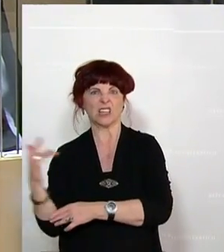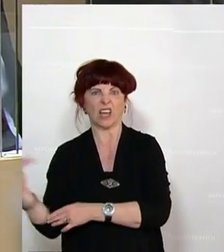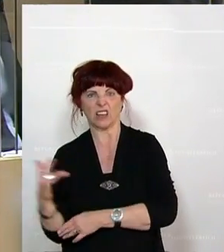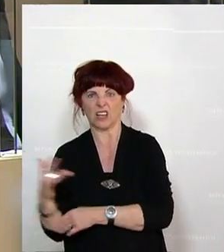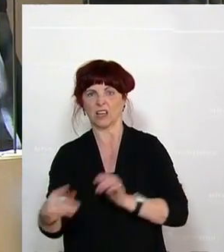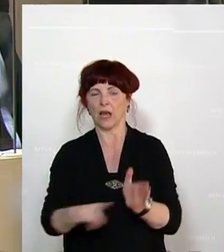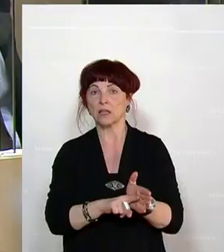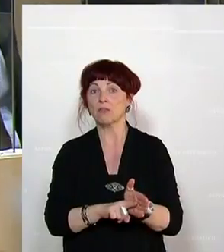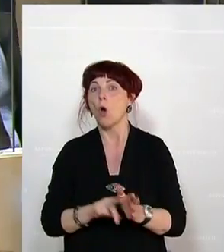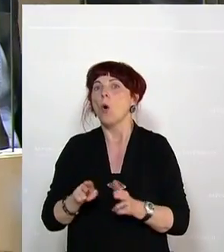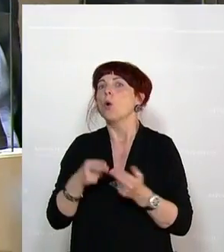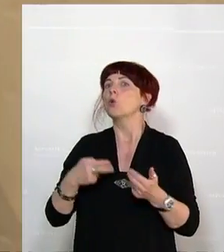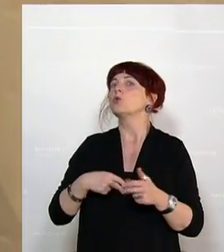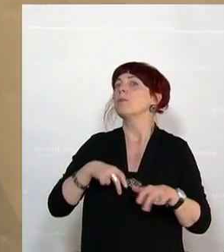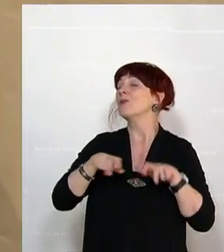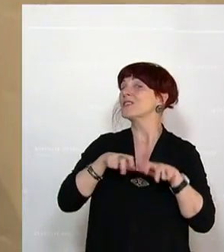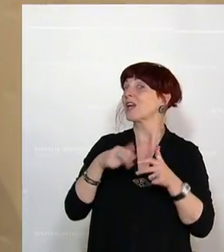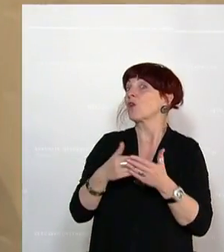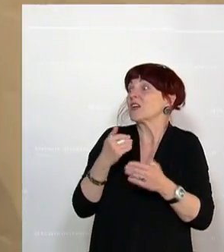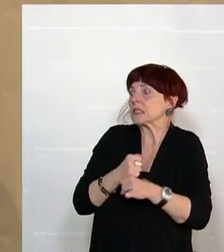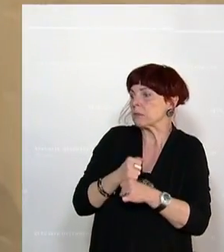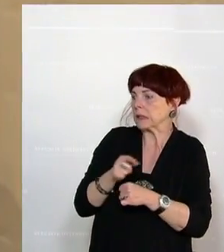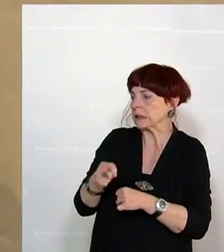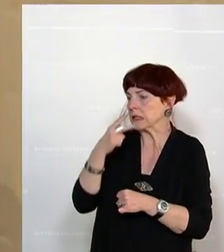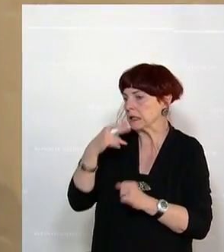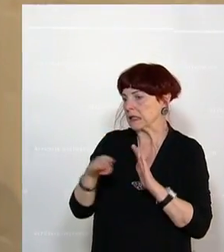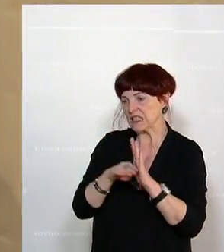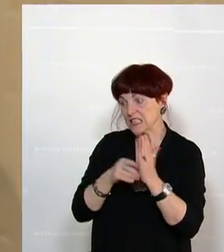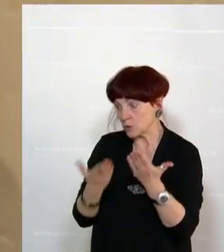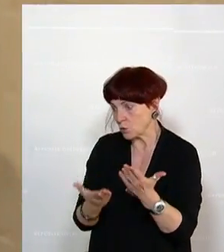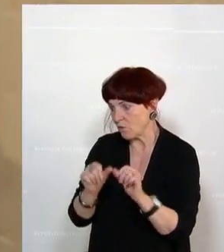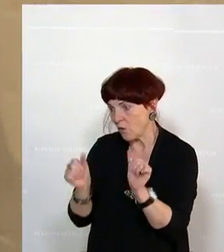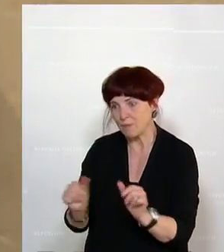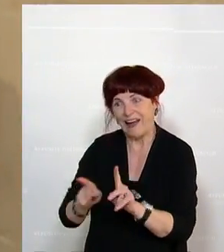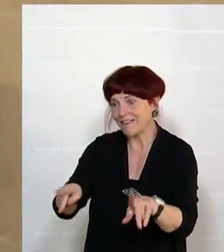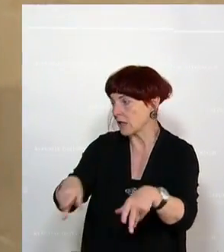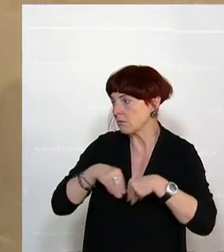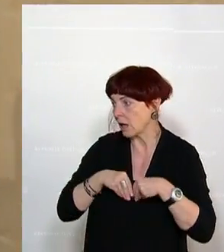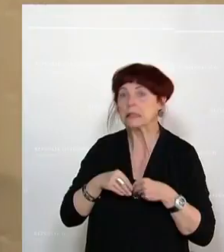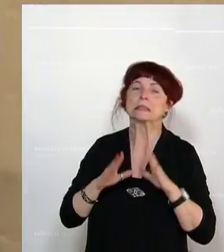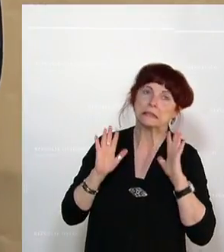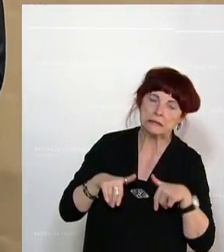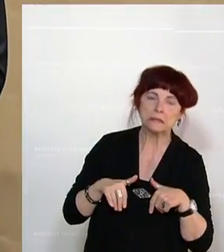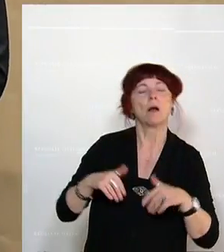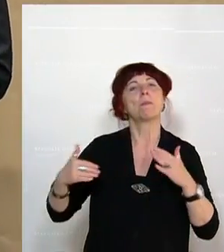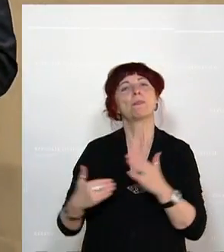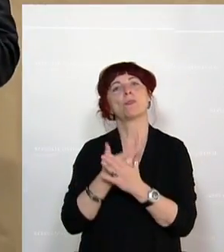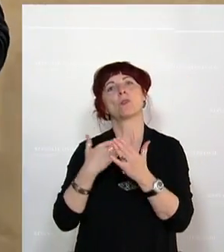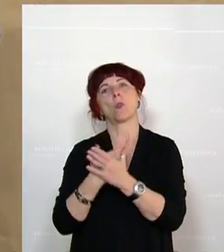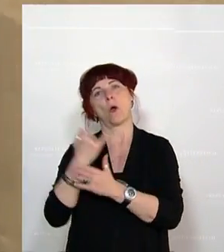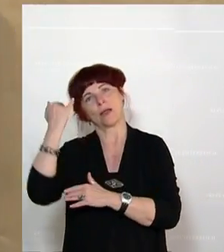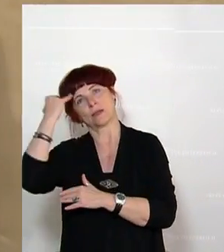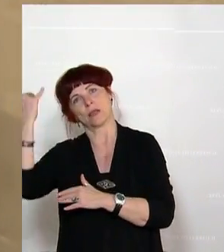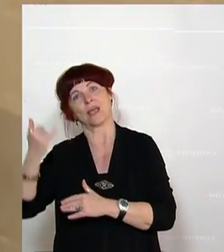Bundesregierung dann gemacht in der letzten Plenarwoche, nachdem sie erkannt haben, dass das Gesetz so nicht haltbar ist? Sie haben eine neue Trägerrakete auf den Weg geschickt, einen